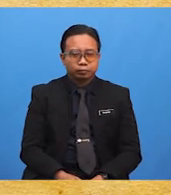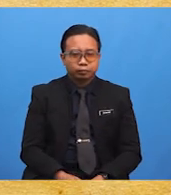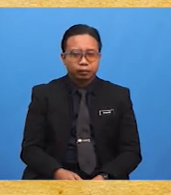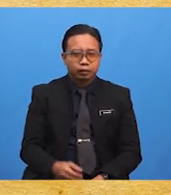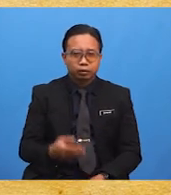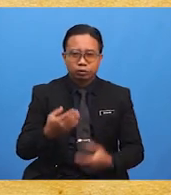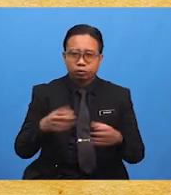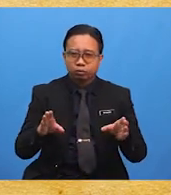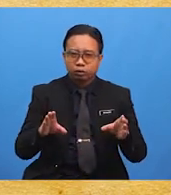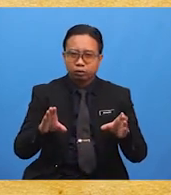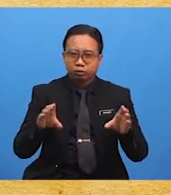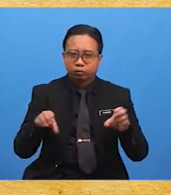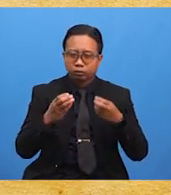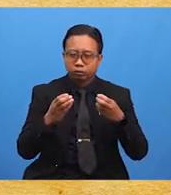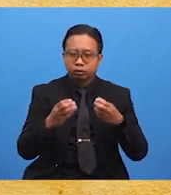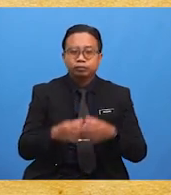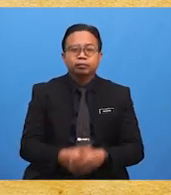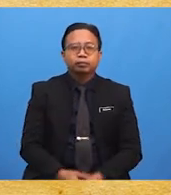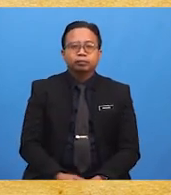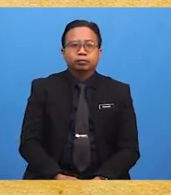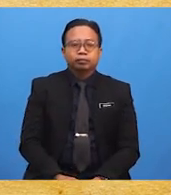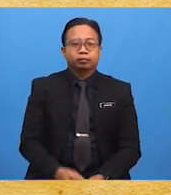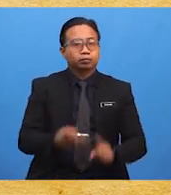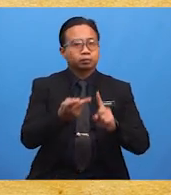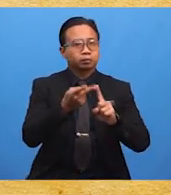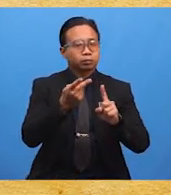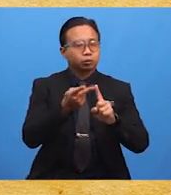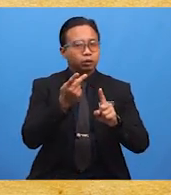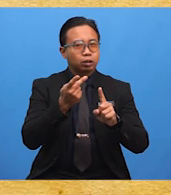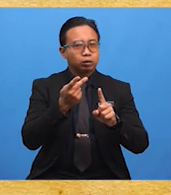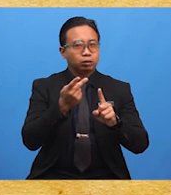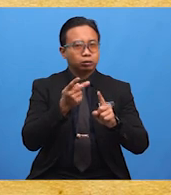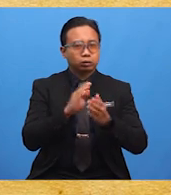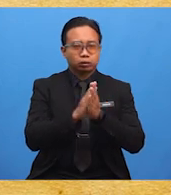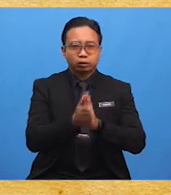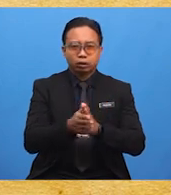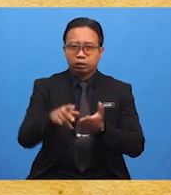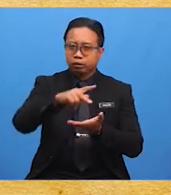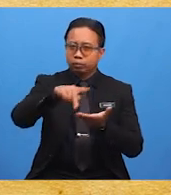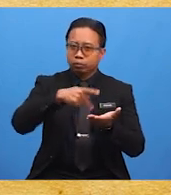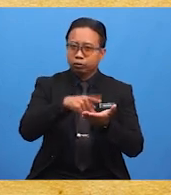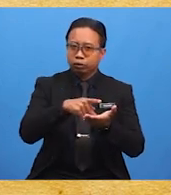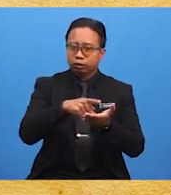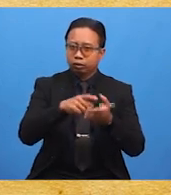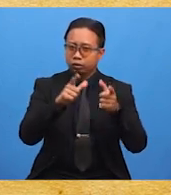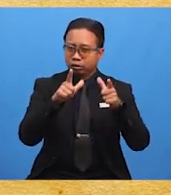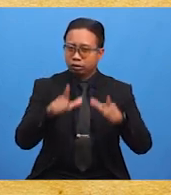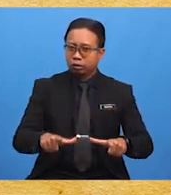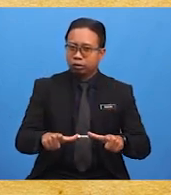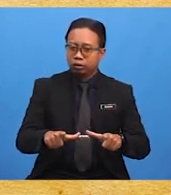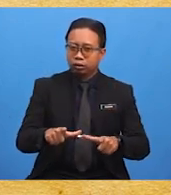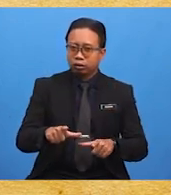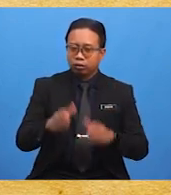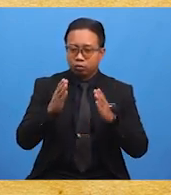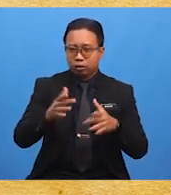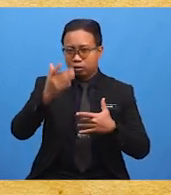memulakan langkah menjadikan Pulau Perkenaan sebagai pusat penembatan Banduan Tari